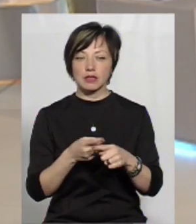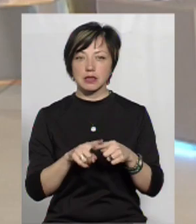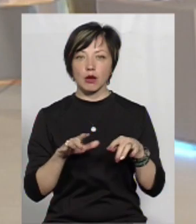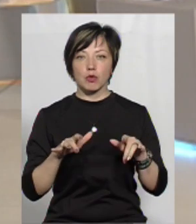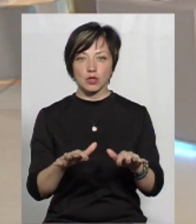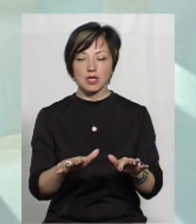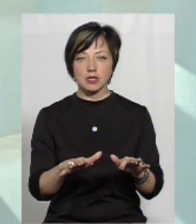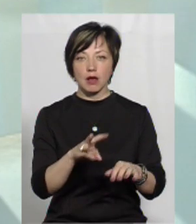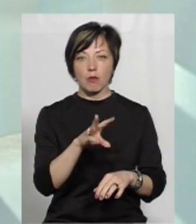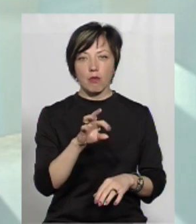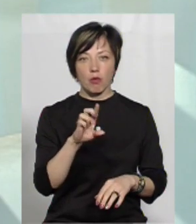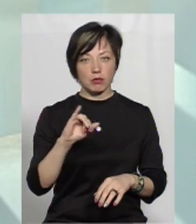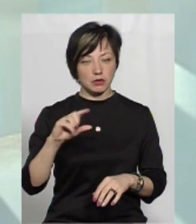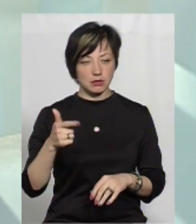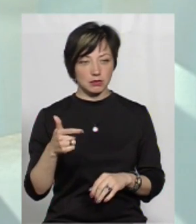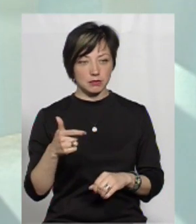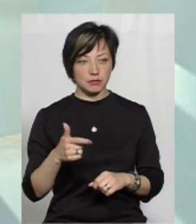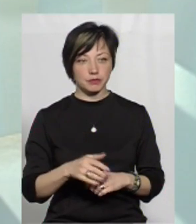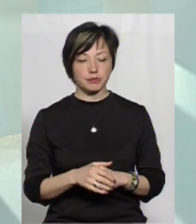процес мобінгу, як такого.